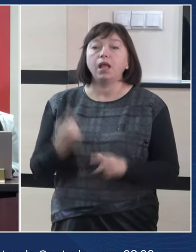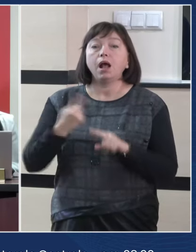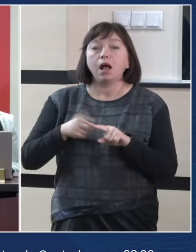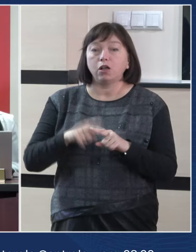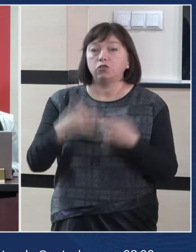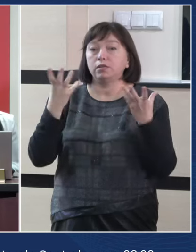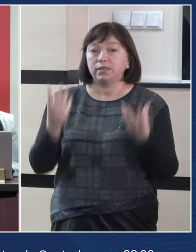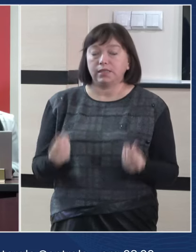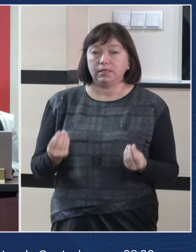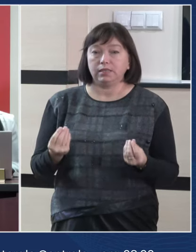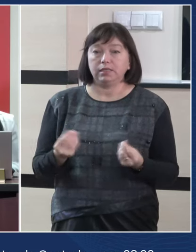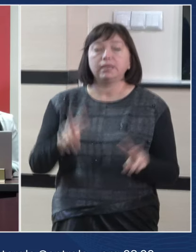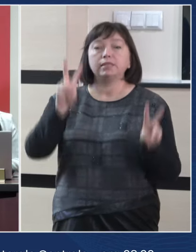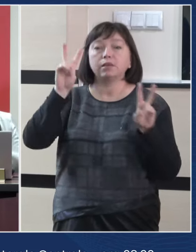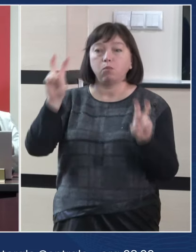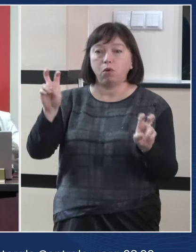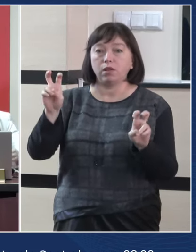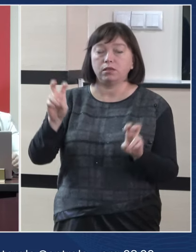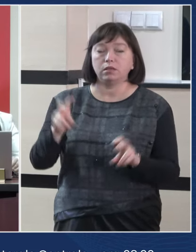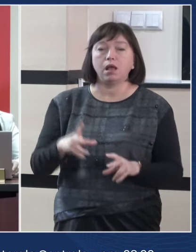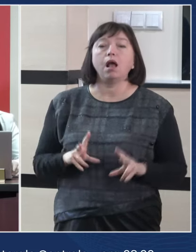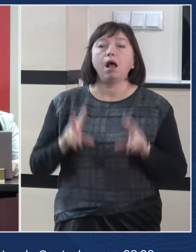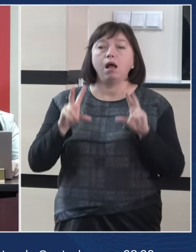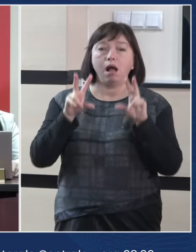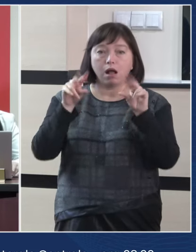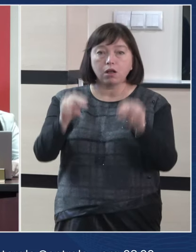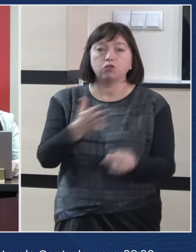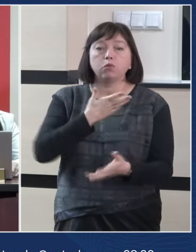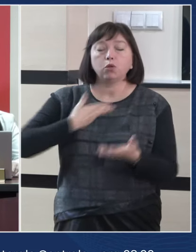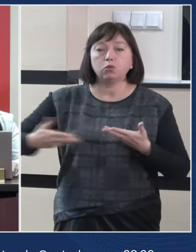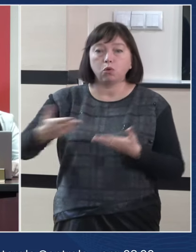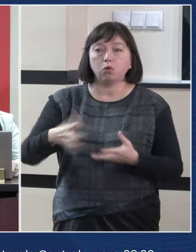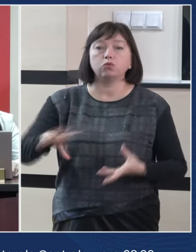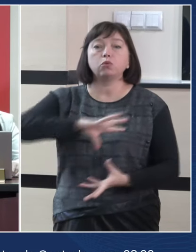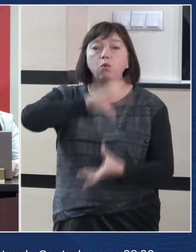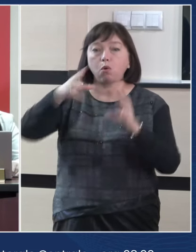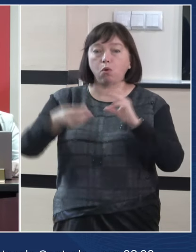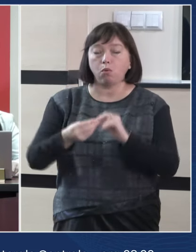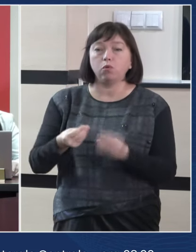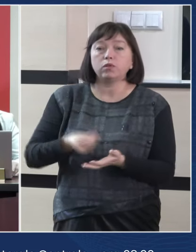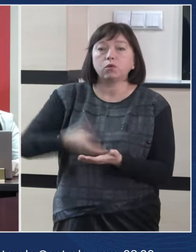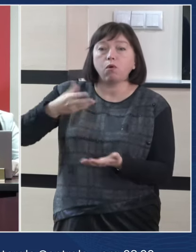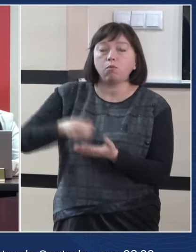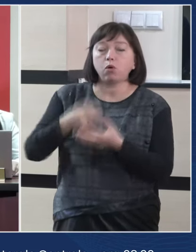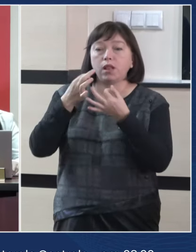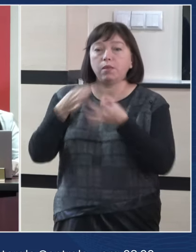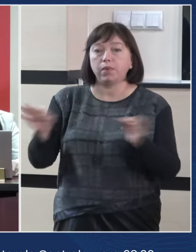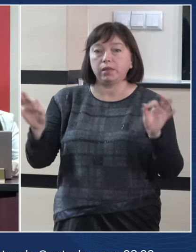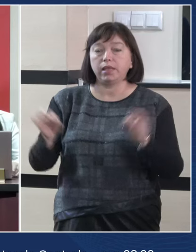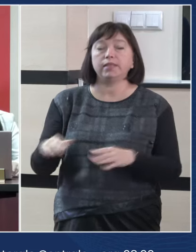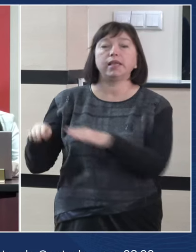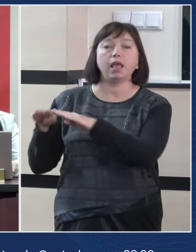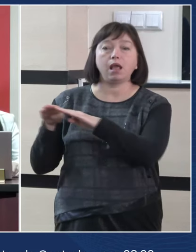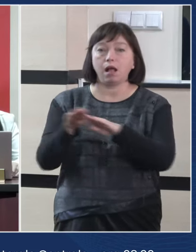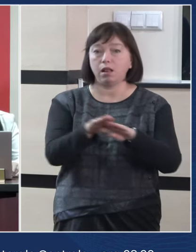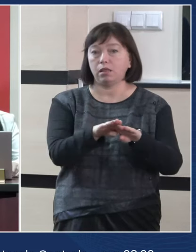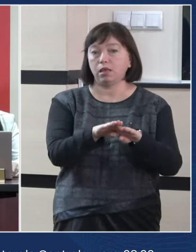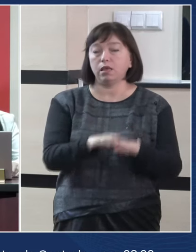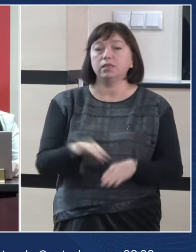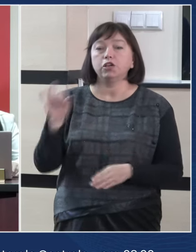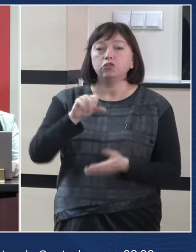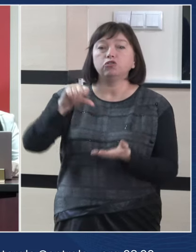Această zi simbolizează angajamentul nostru comun față de valorile libertății, egalității